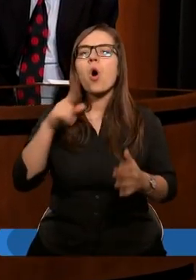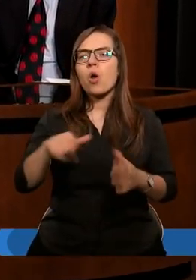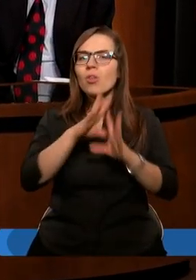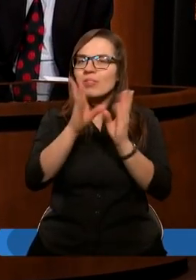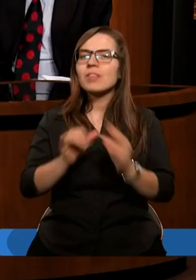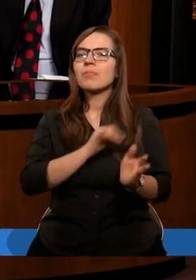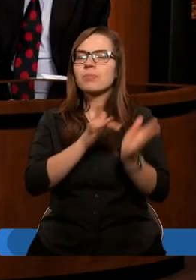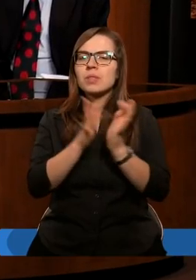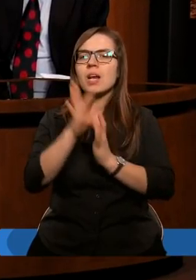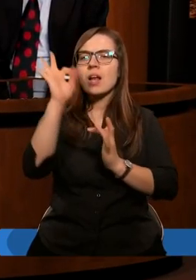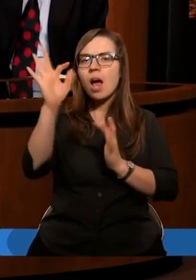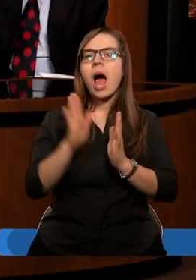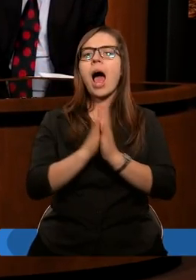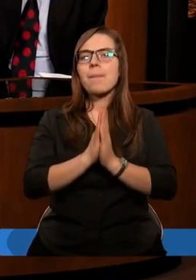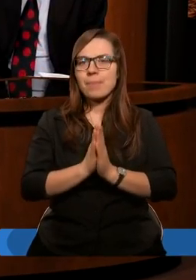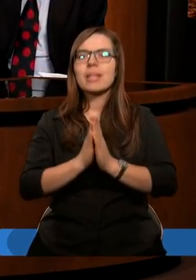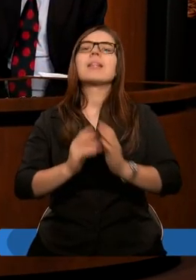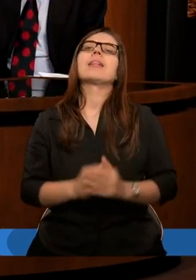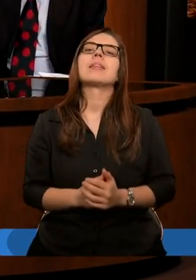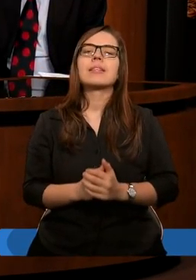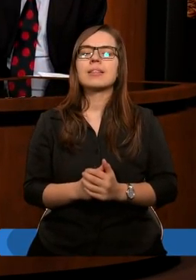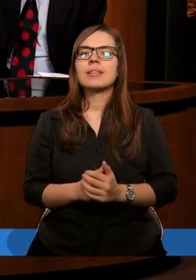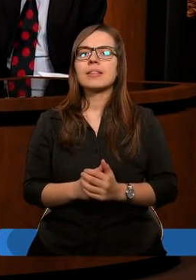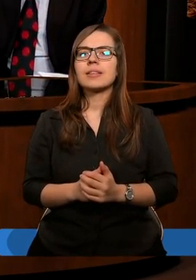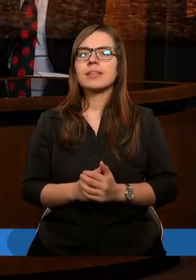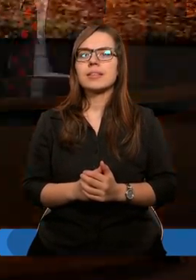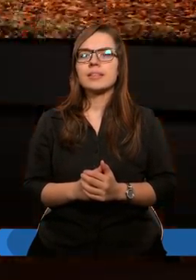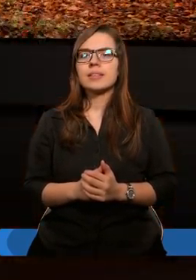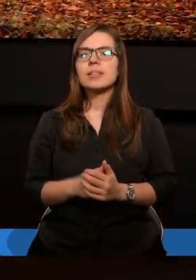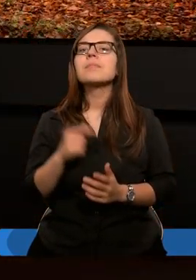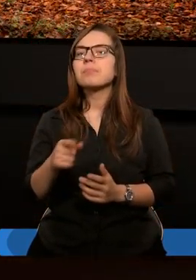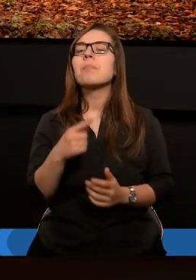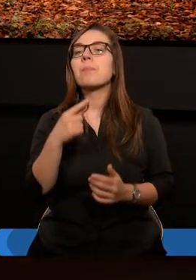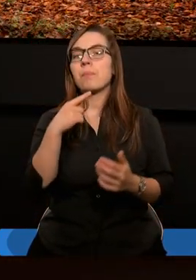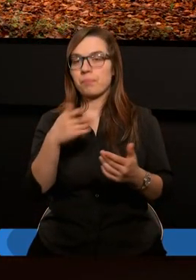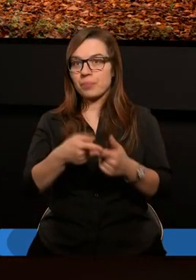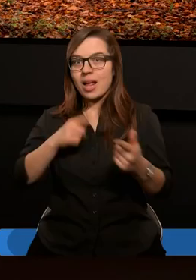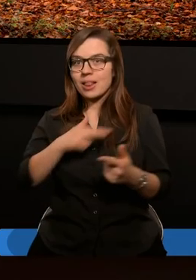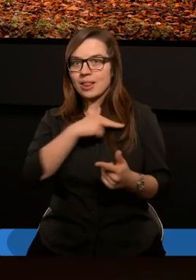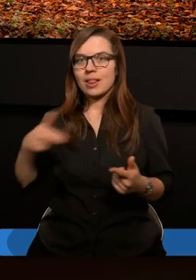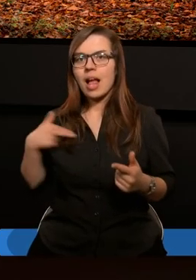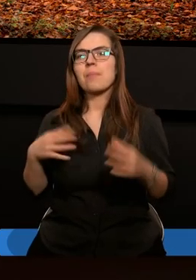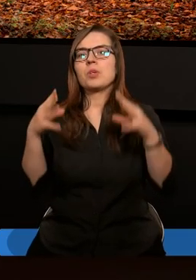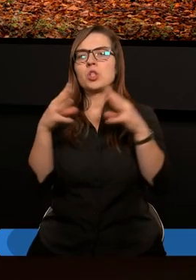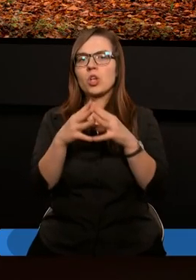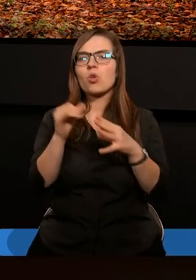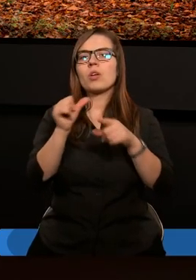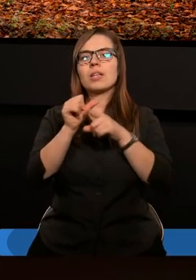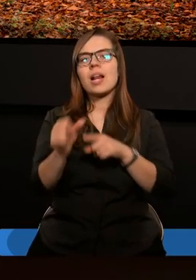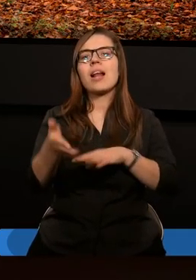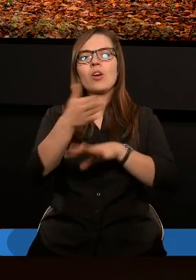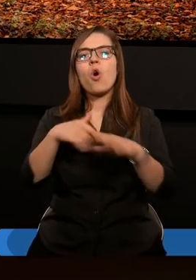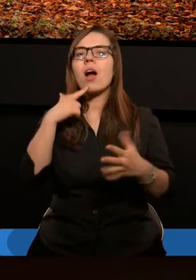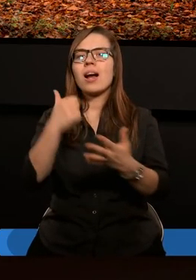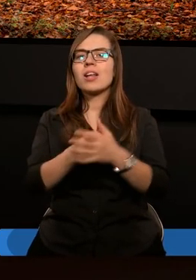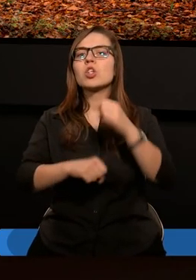Pana Jezusa i w Jego imieniu. Amen. Amen. Tak powiedziałem, przed nami 10 i 11 rozdział